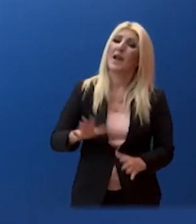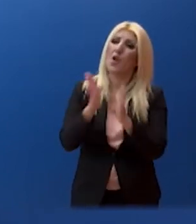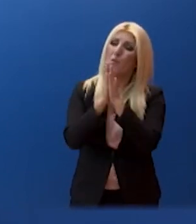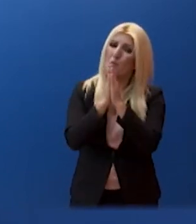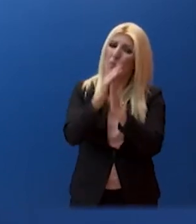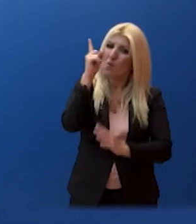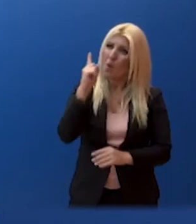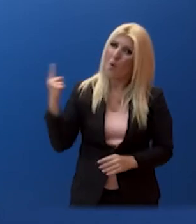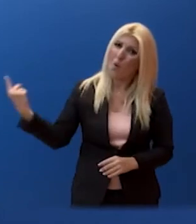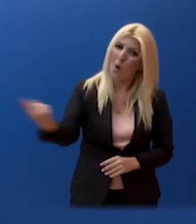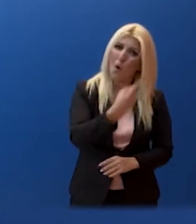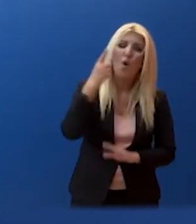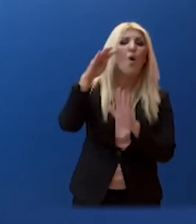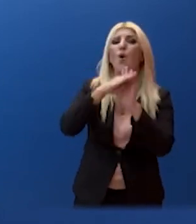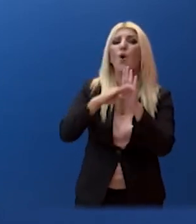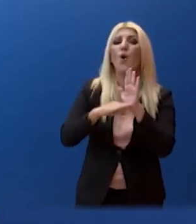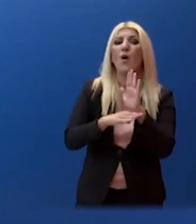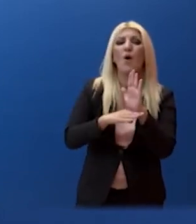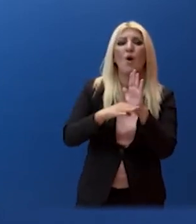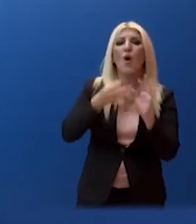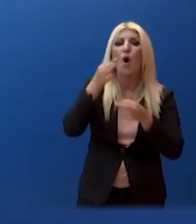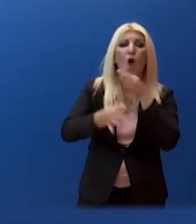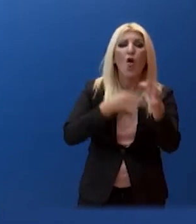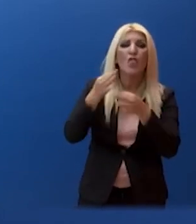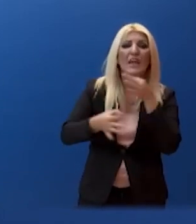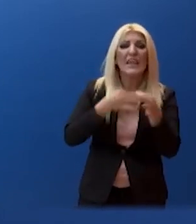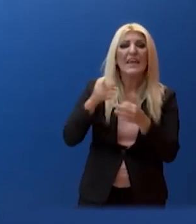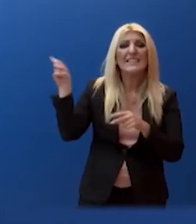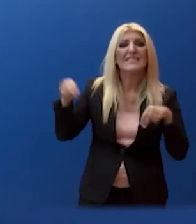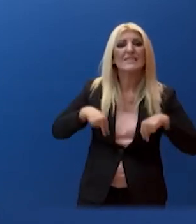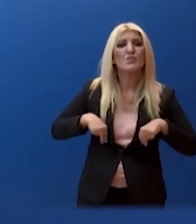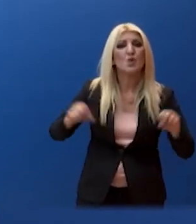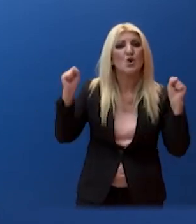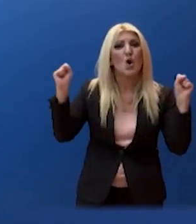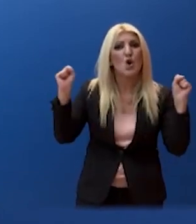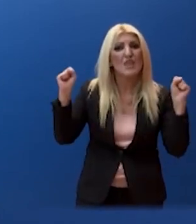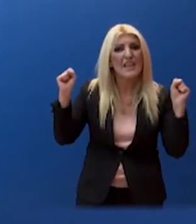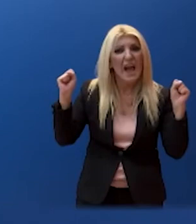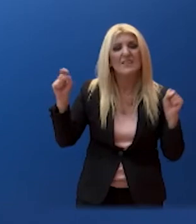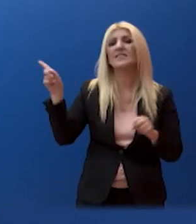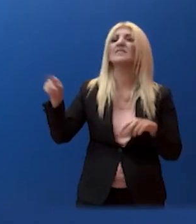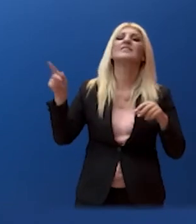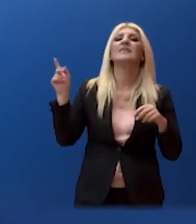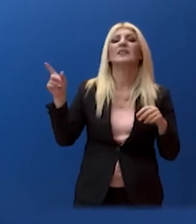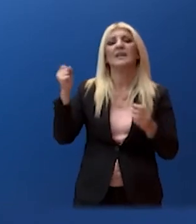όλους, να σεβαστούμε τις οδηγίες του Υπουργείου Παιδείας και Θεσκευμάτων, οι οποίες ακριβώς αντανακλούν τις συστάσεις των ειδικών.